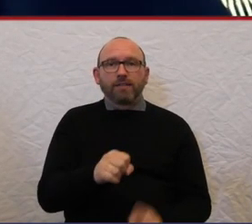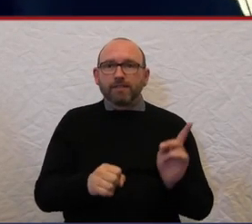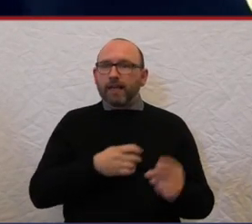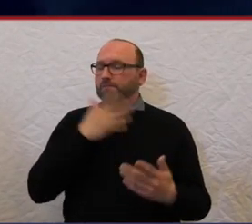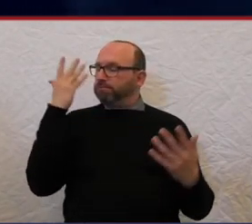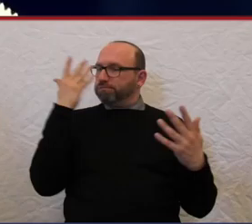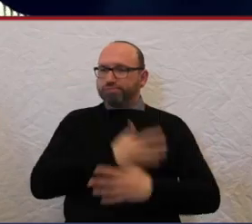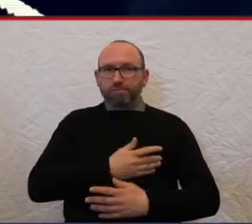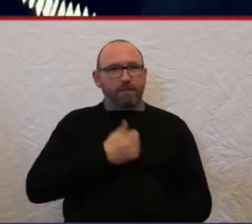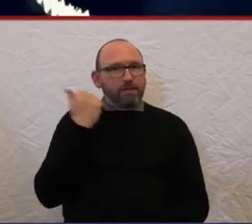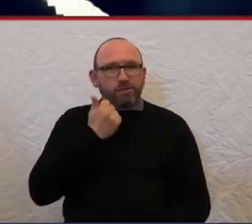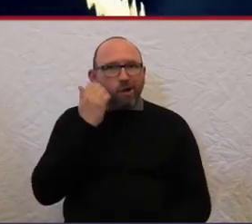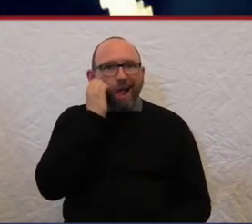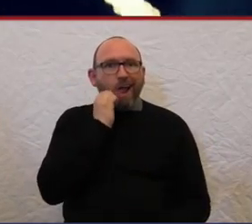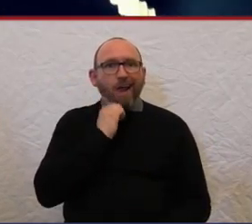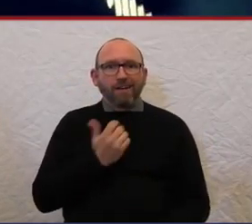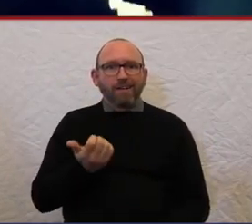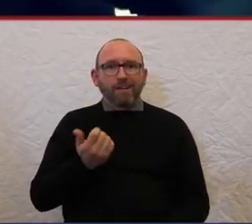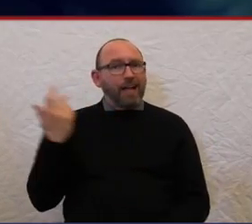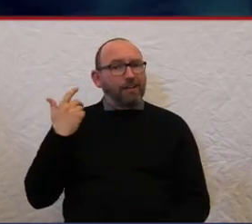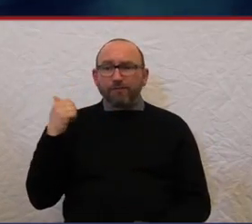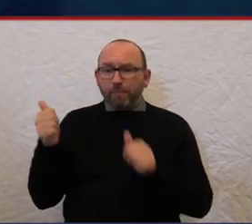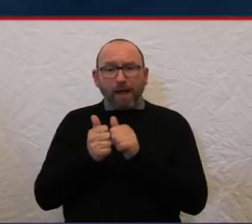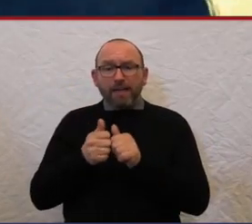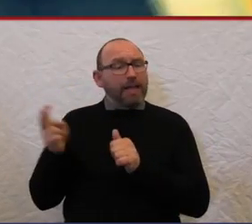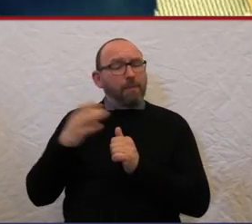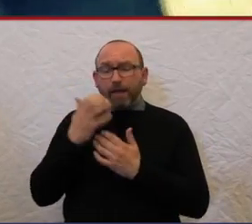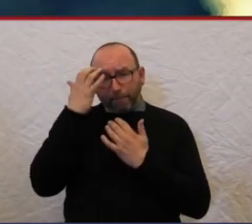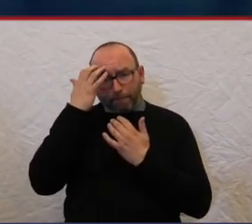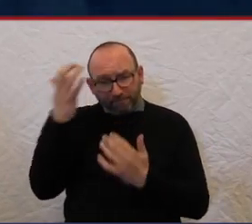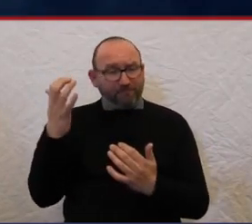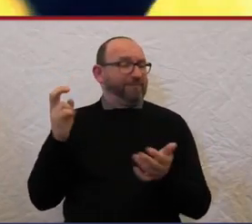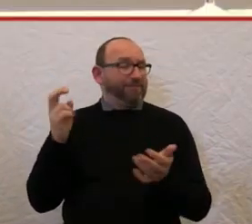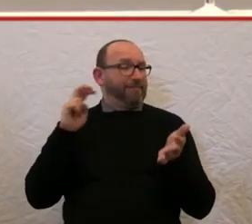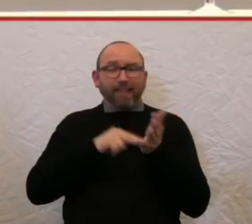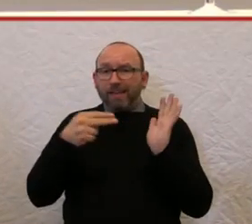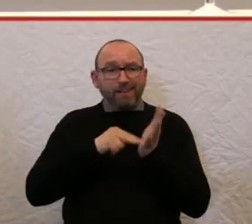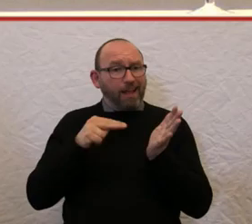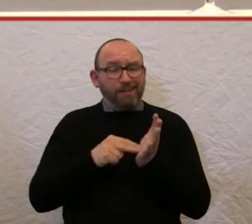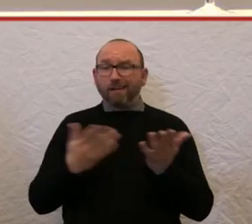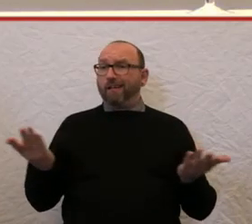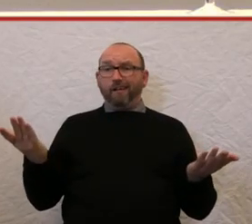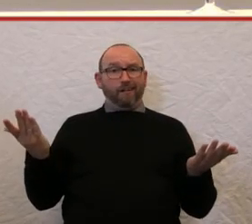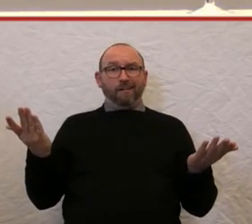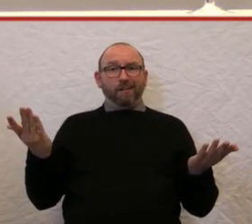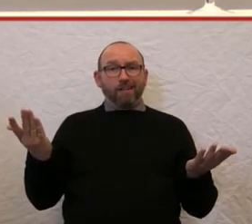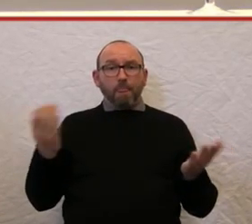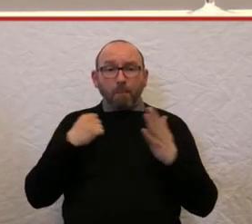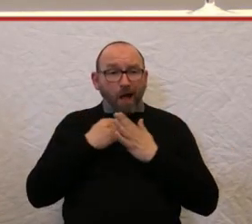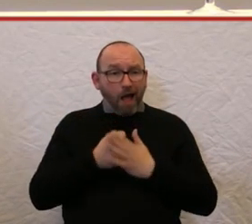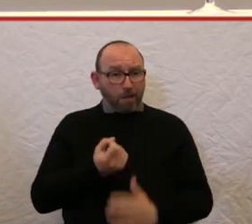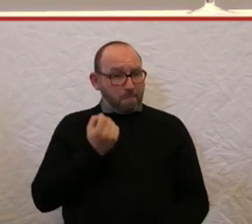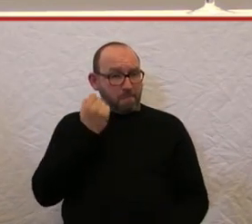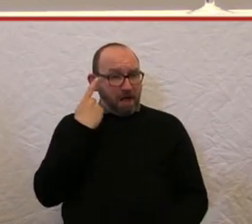umgefallen. Der Freund und ich sind echt beiden ganz schön Technik-Nerds und waren unfassbar beeindruckt,